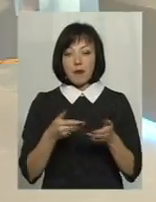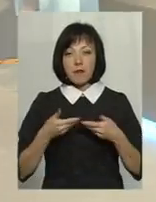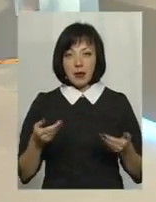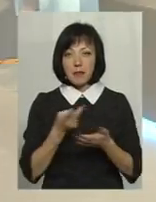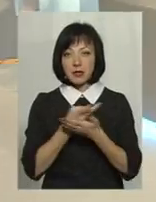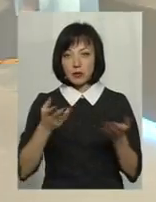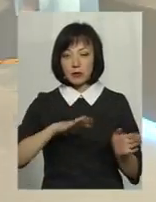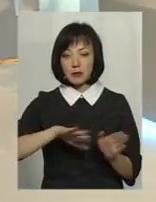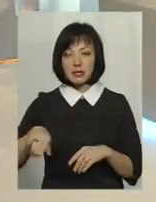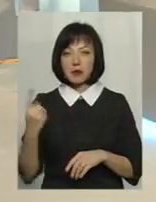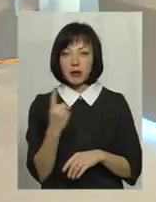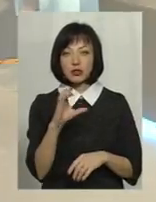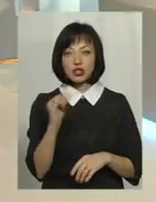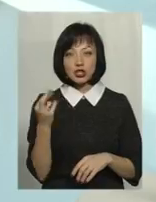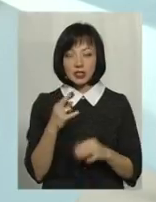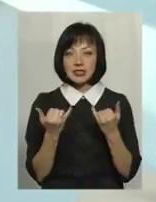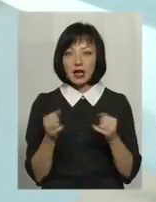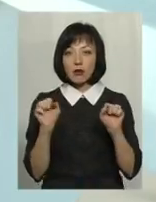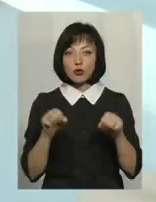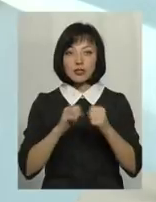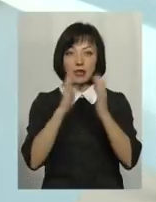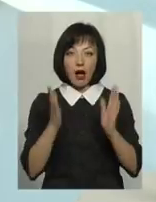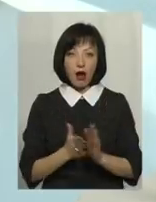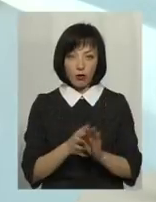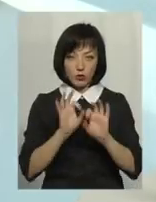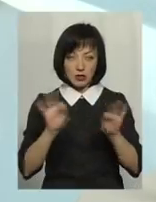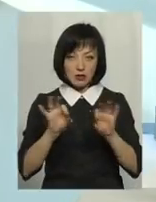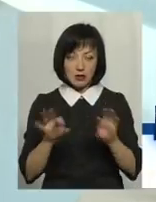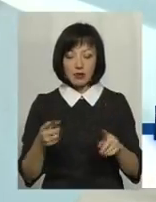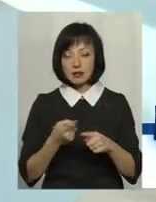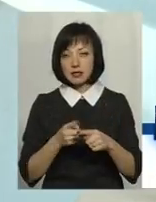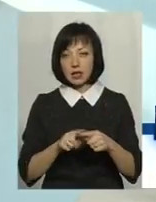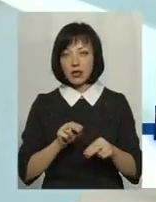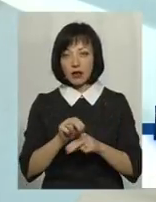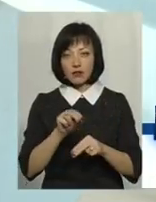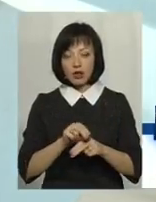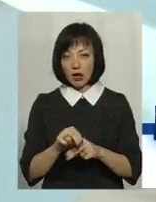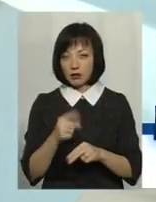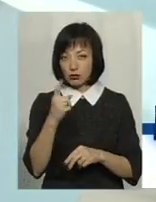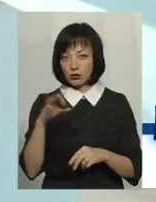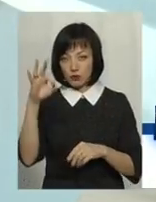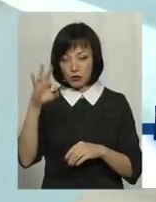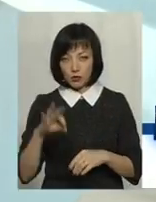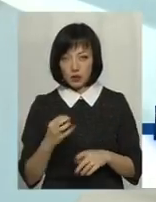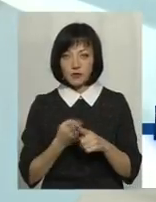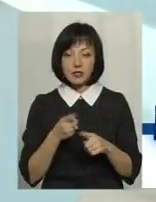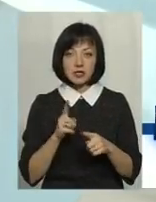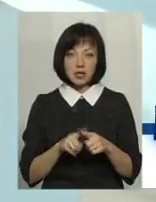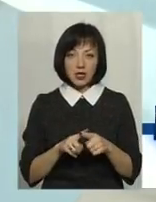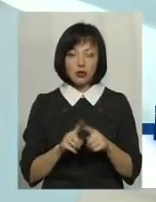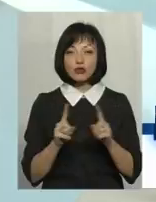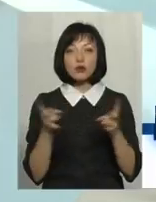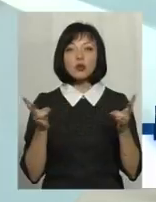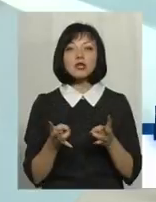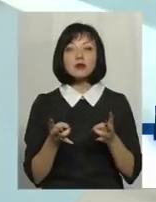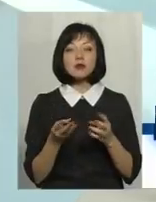1 січня, тому я можу зараз тільки в загальному сказати. Тобто, це навчання однозначно. Це, тобто, що